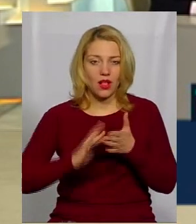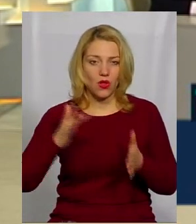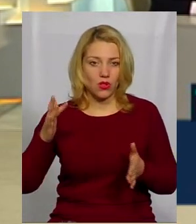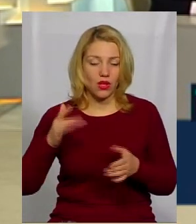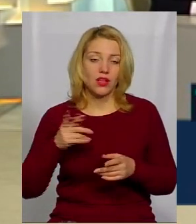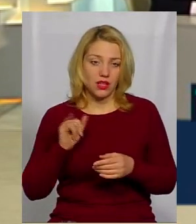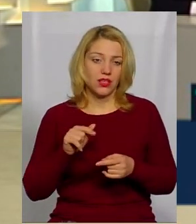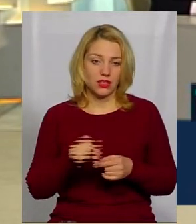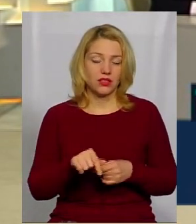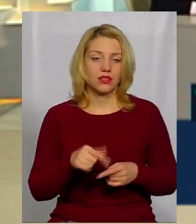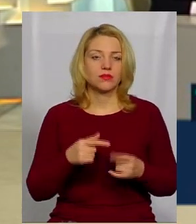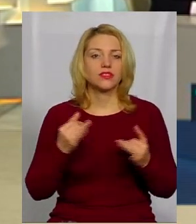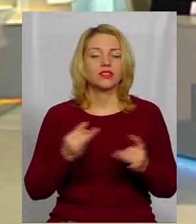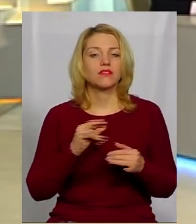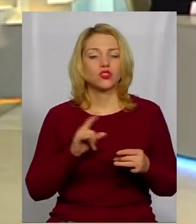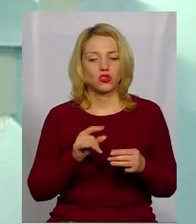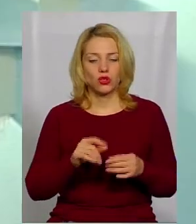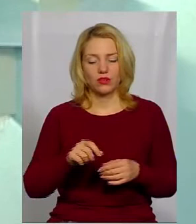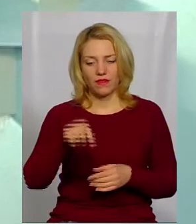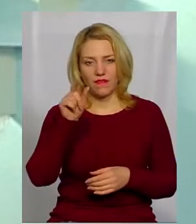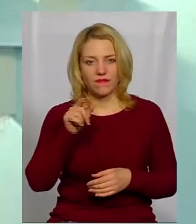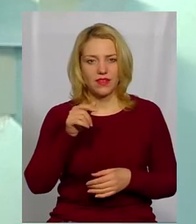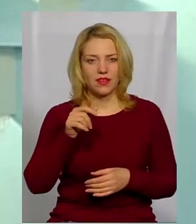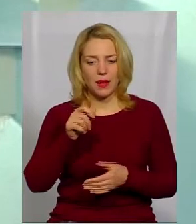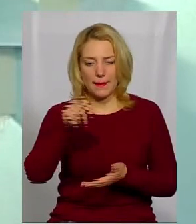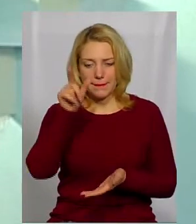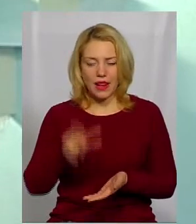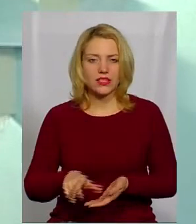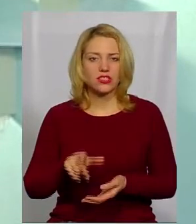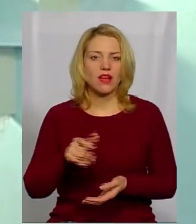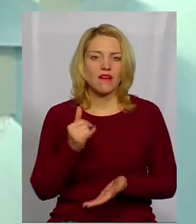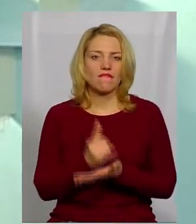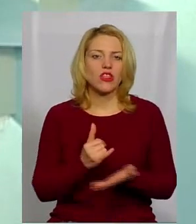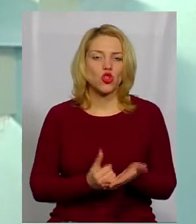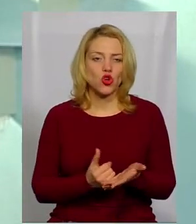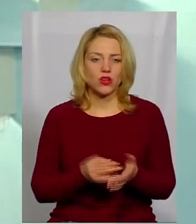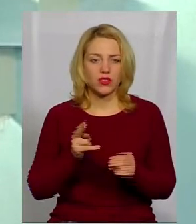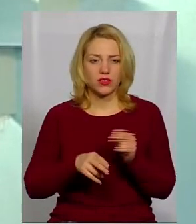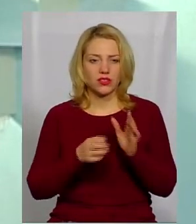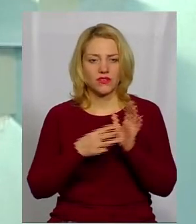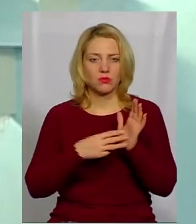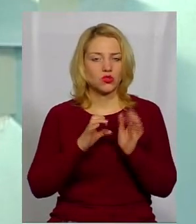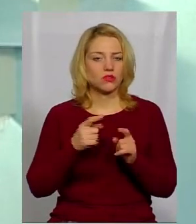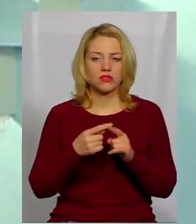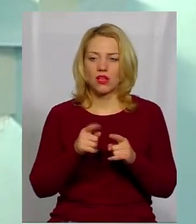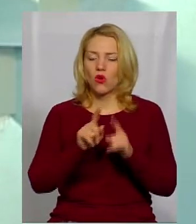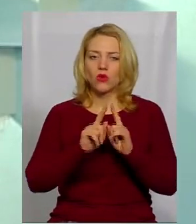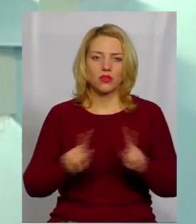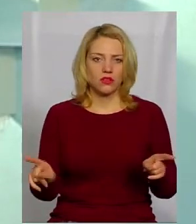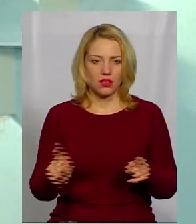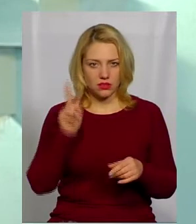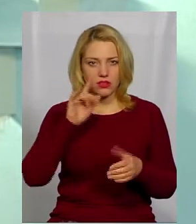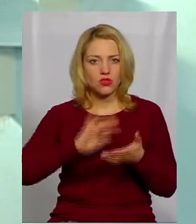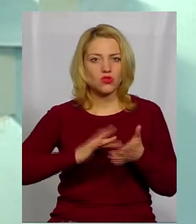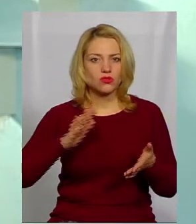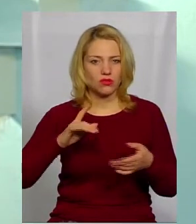віднайшли саме останнє – це теж пляшка ціла з-під вина. Це десь кінець XVIII століття. Такі речі унікальні, тому що скло,